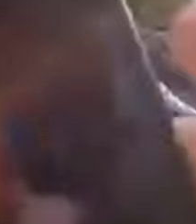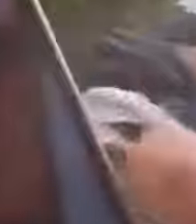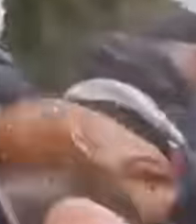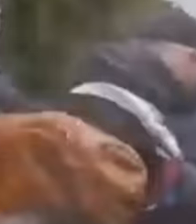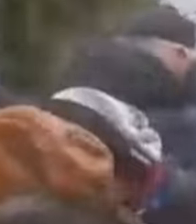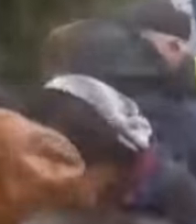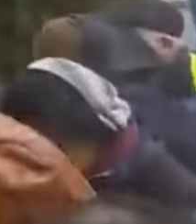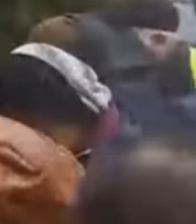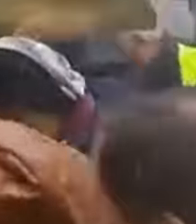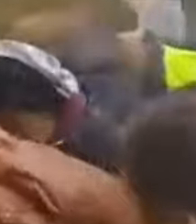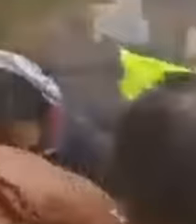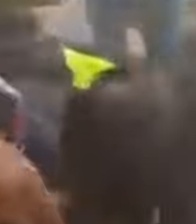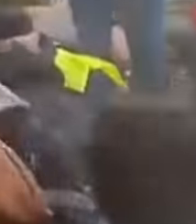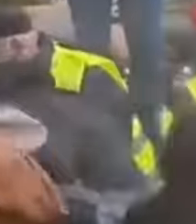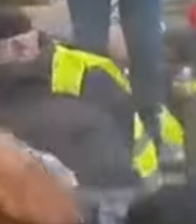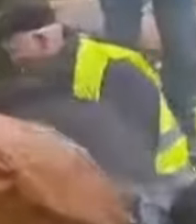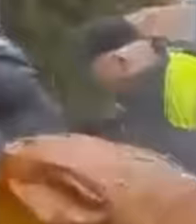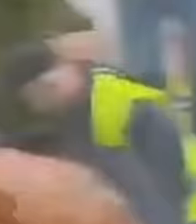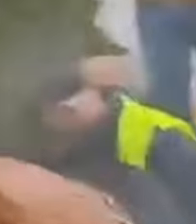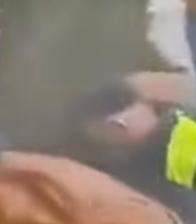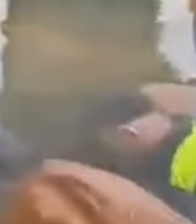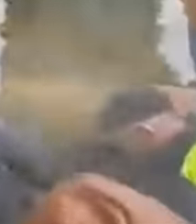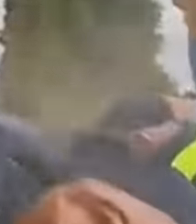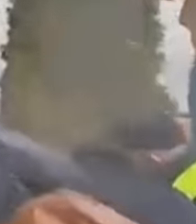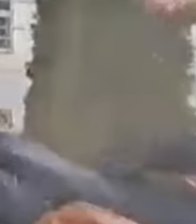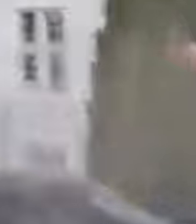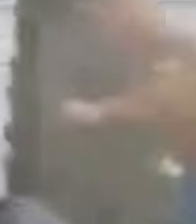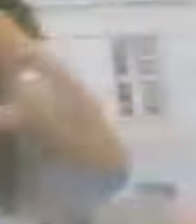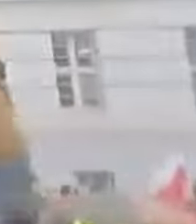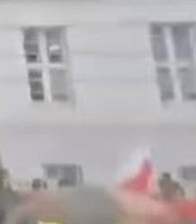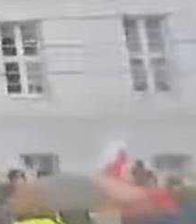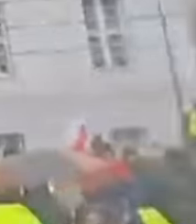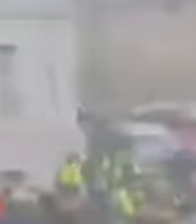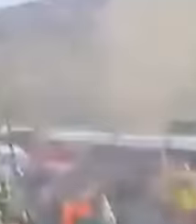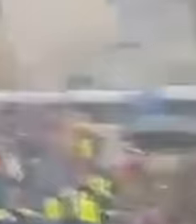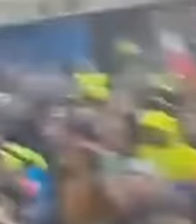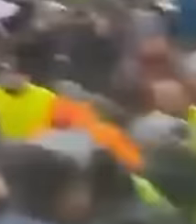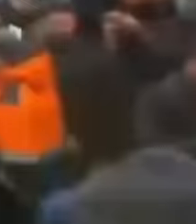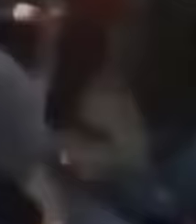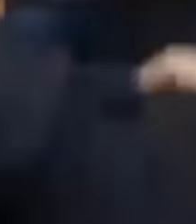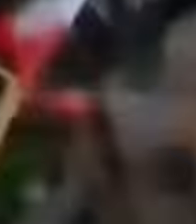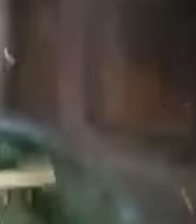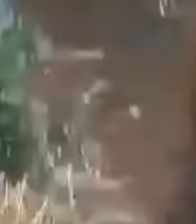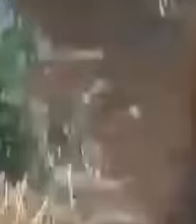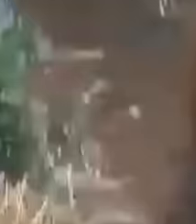GAS! GAS! Gazem walą! Gazem walą!